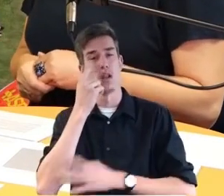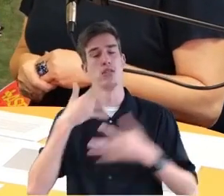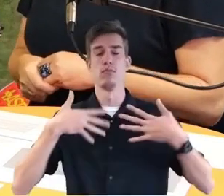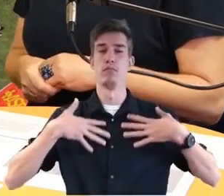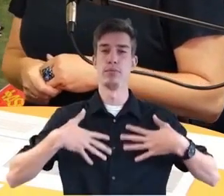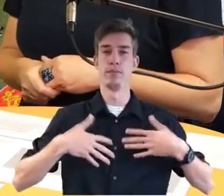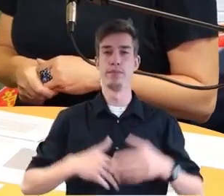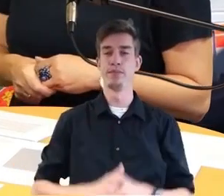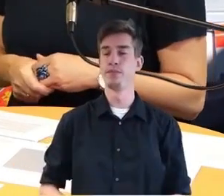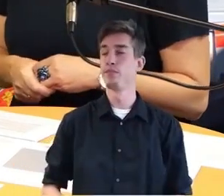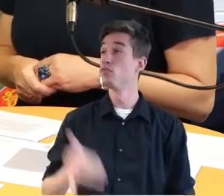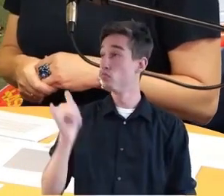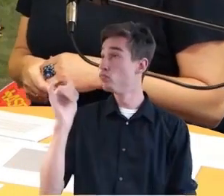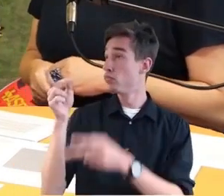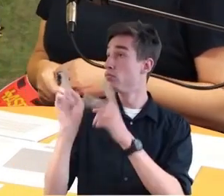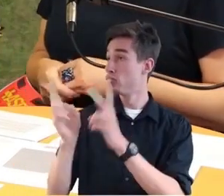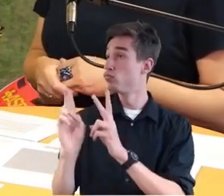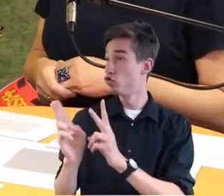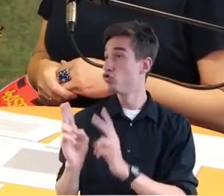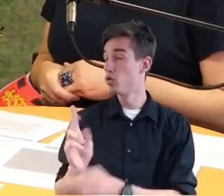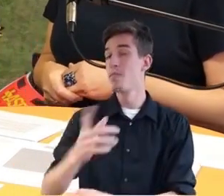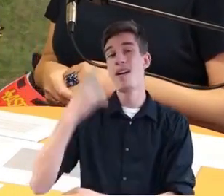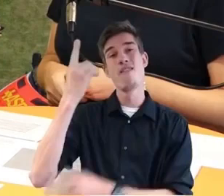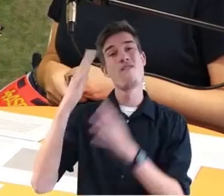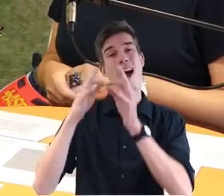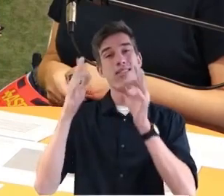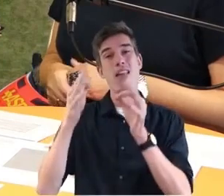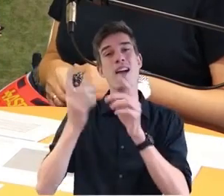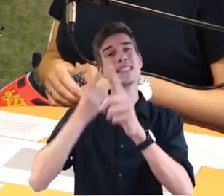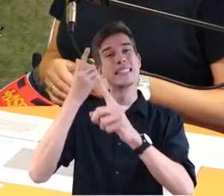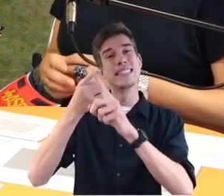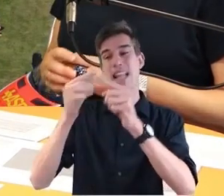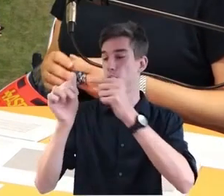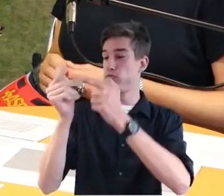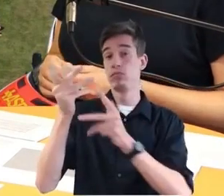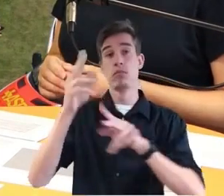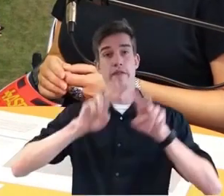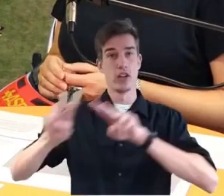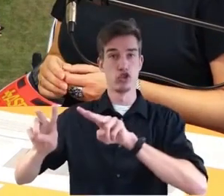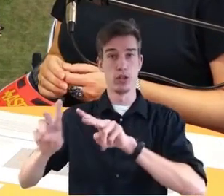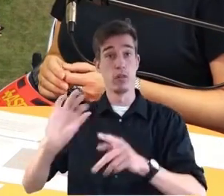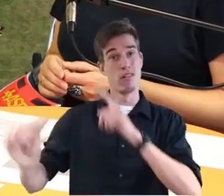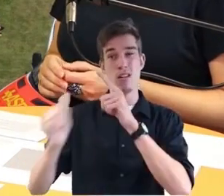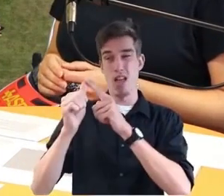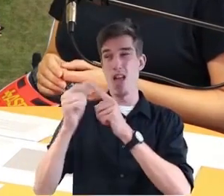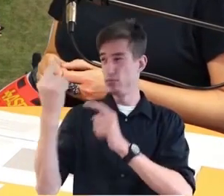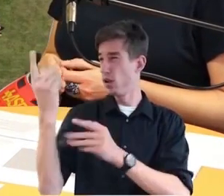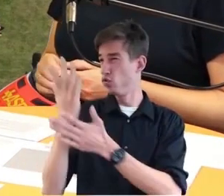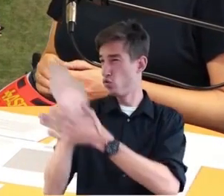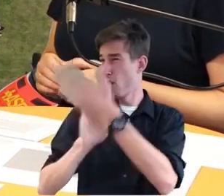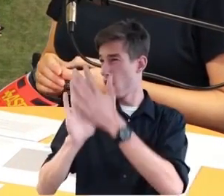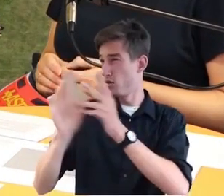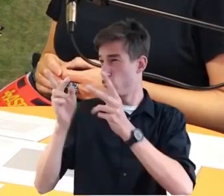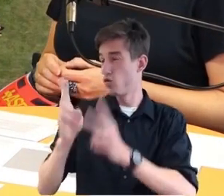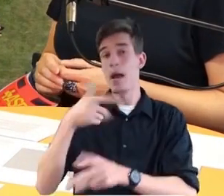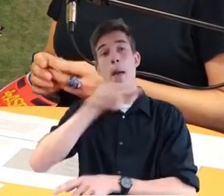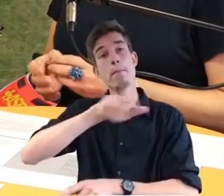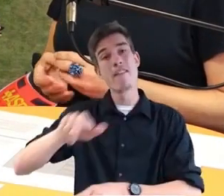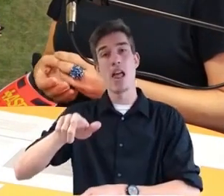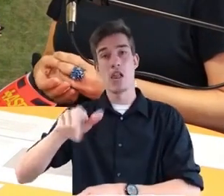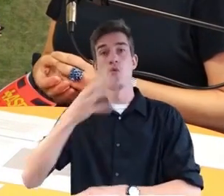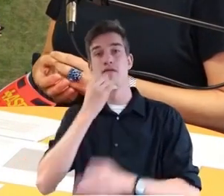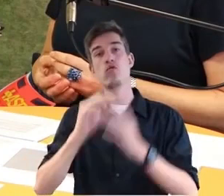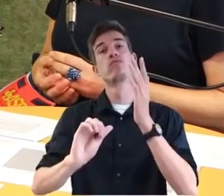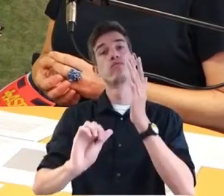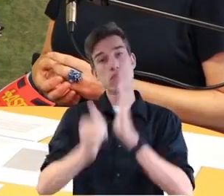Genau. Also der Warntag verfolgt ja eine Vielzahl von Zielen. Ganz vorne dran, wie du schon richtig sagtest, natürlich die Bevölkerung. Wir wollen die Menschen